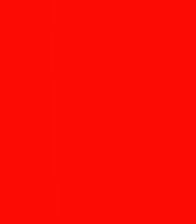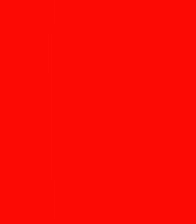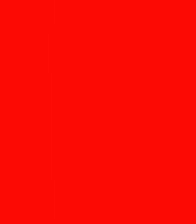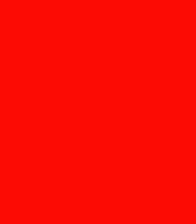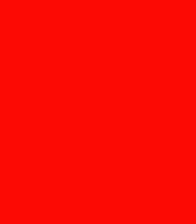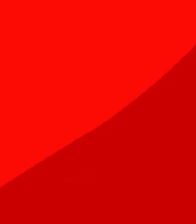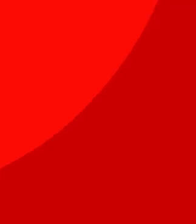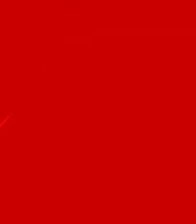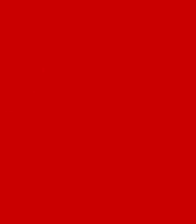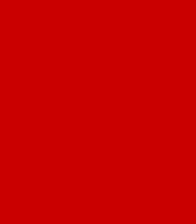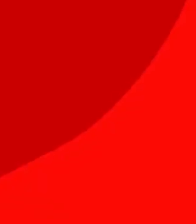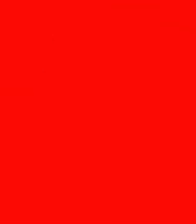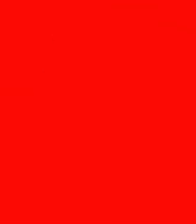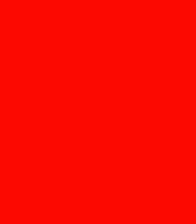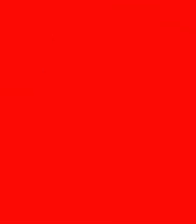Muzika